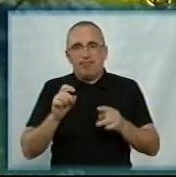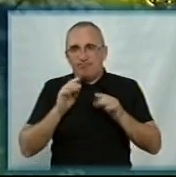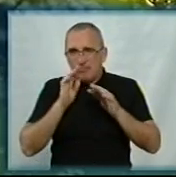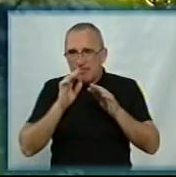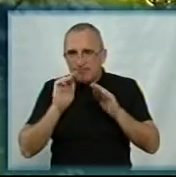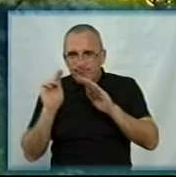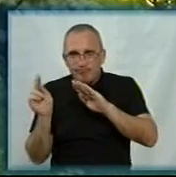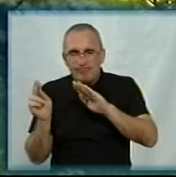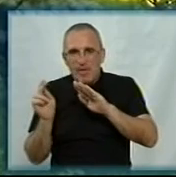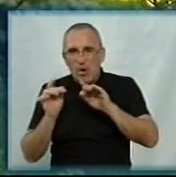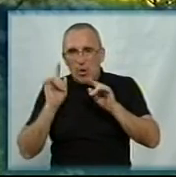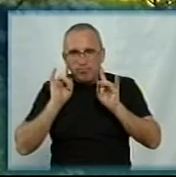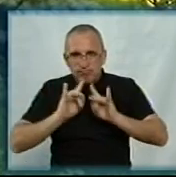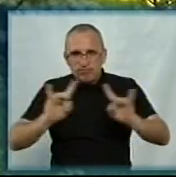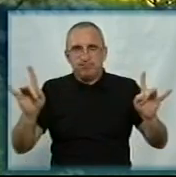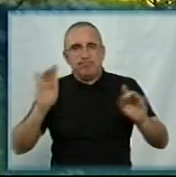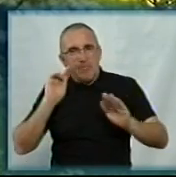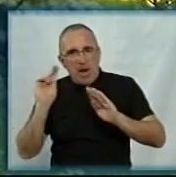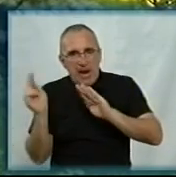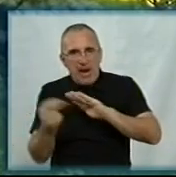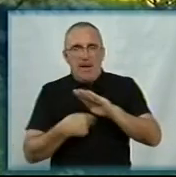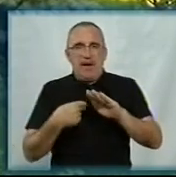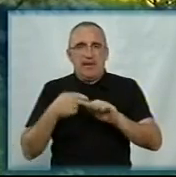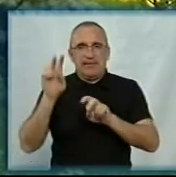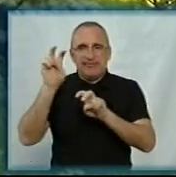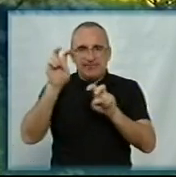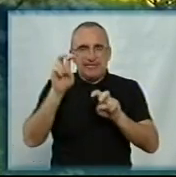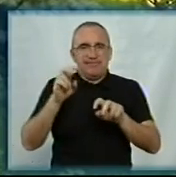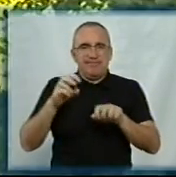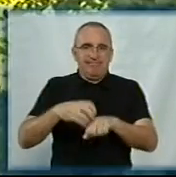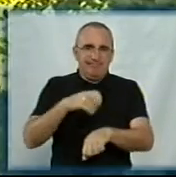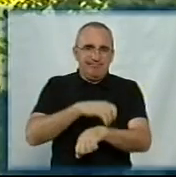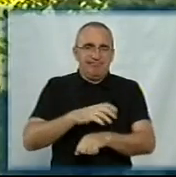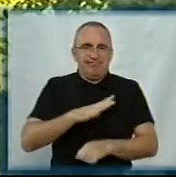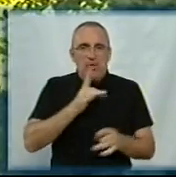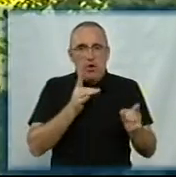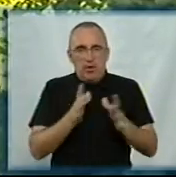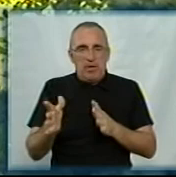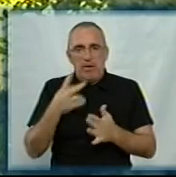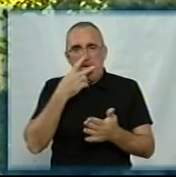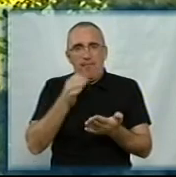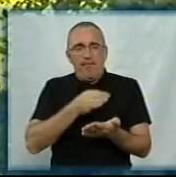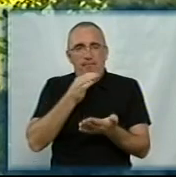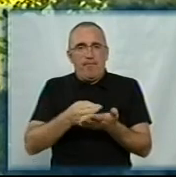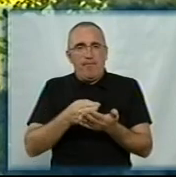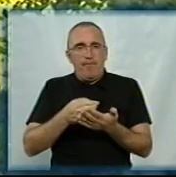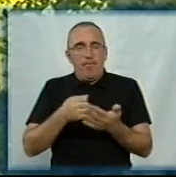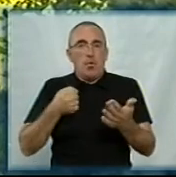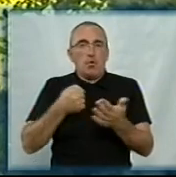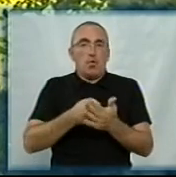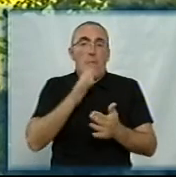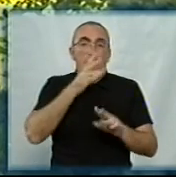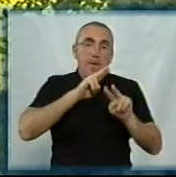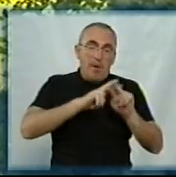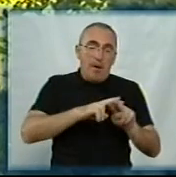і їхню агітацію символів тоталітарних цих режимів. Передбачає відповідальність обмеження волі до п'яти років